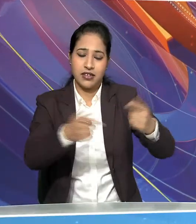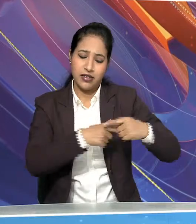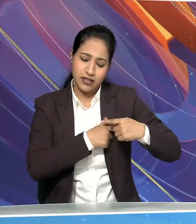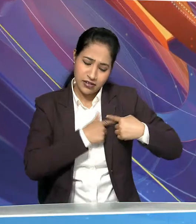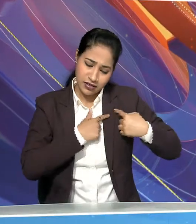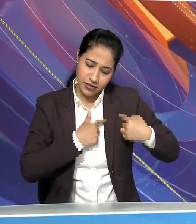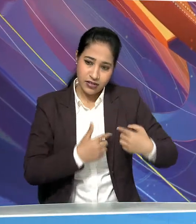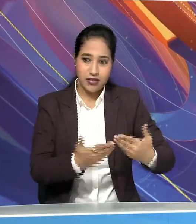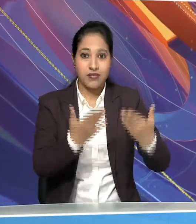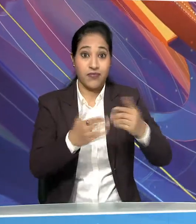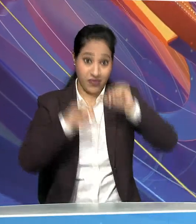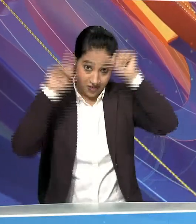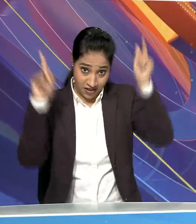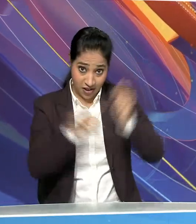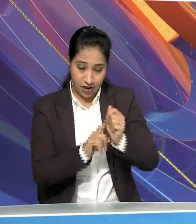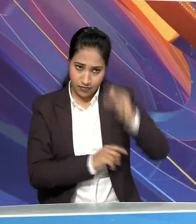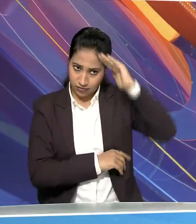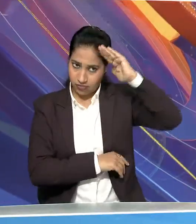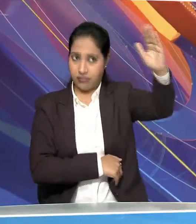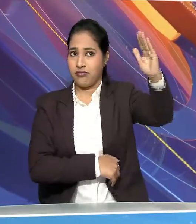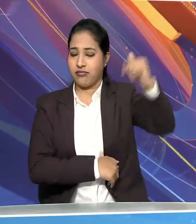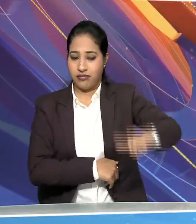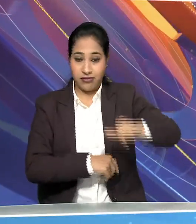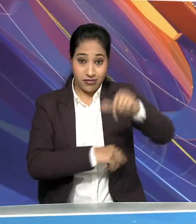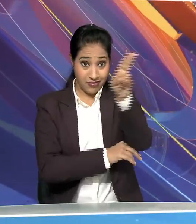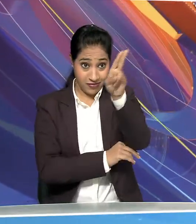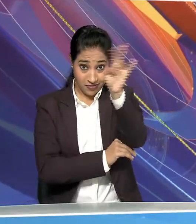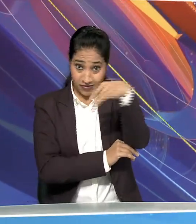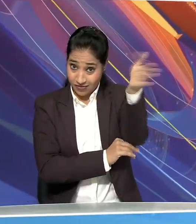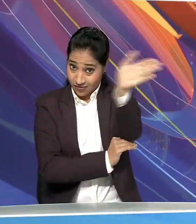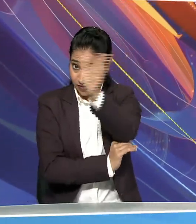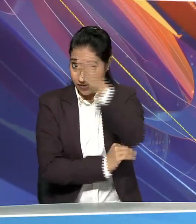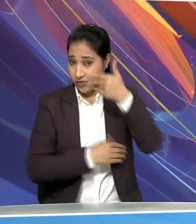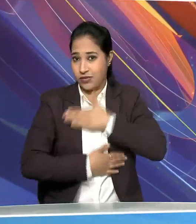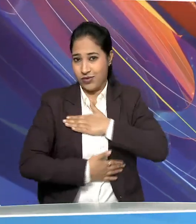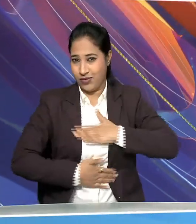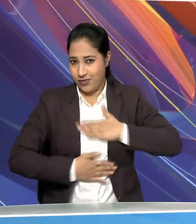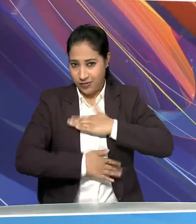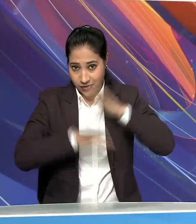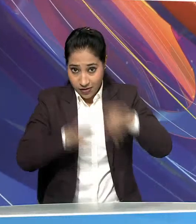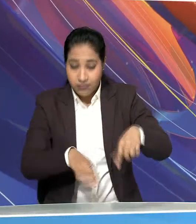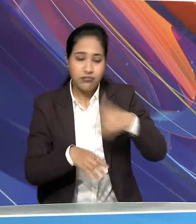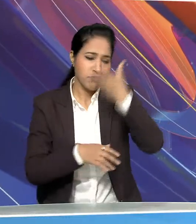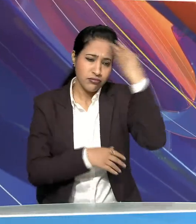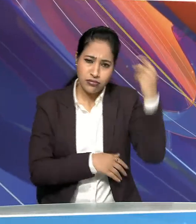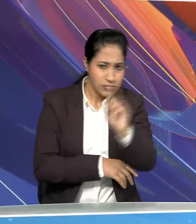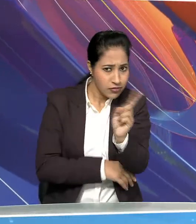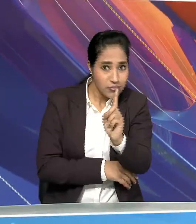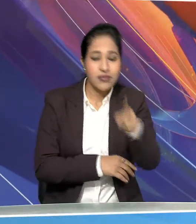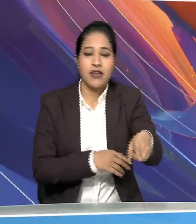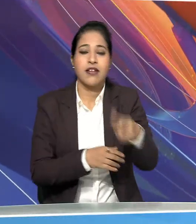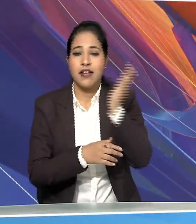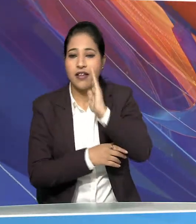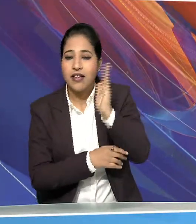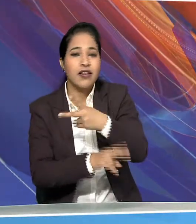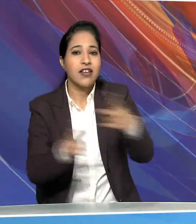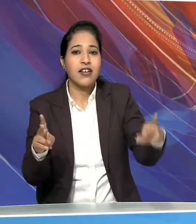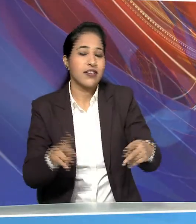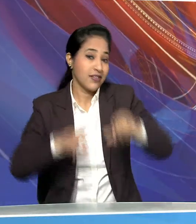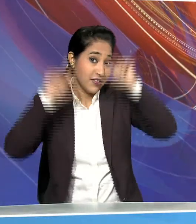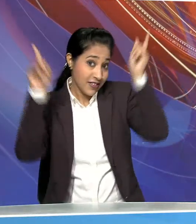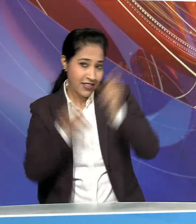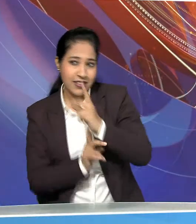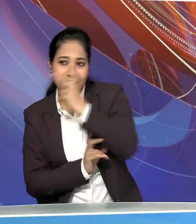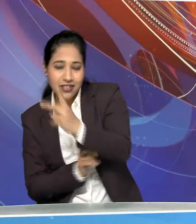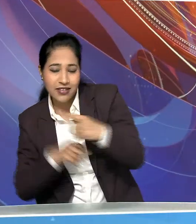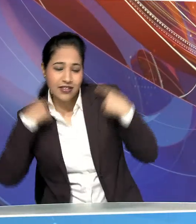अपने देश को सलाम करने और गंटन्तर दिवस को सेलिब्रेट करने के लिए देखना मत भूलिए रंगोली ये दुनिया